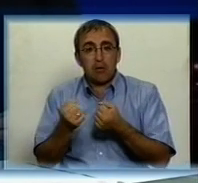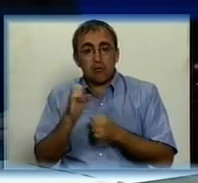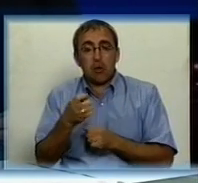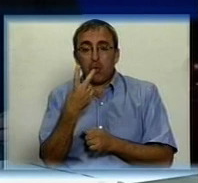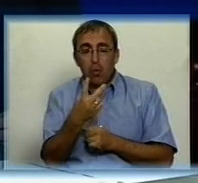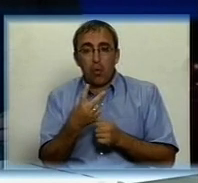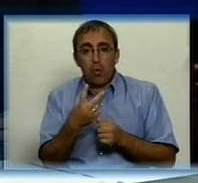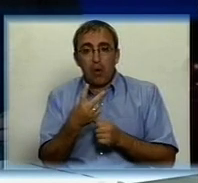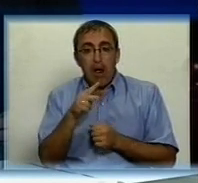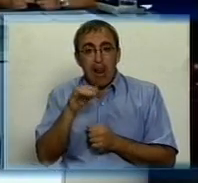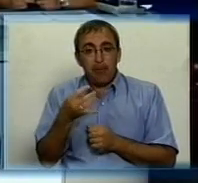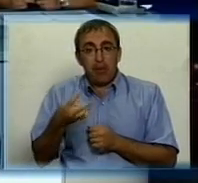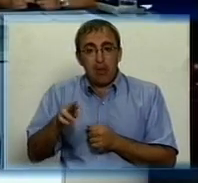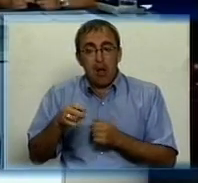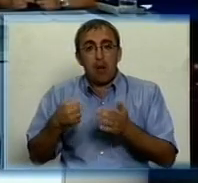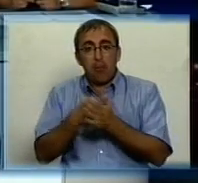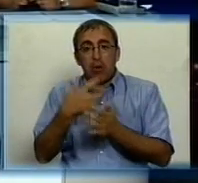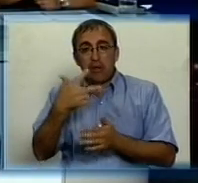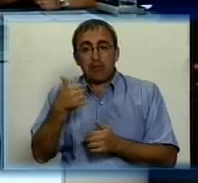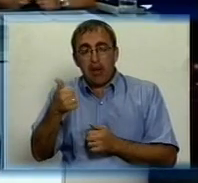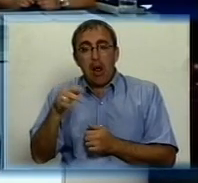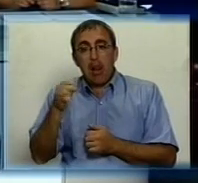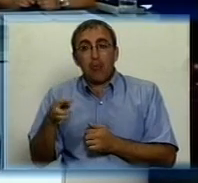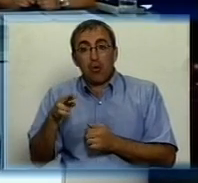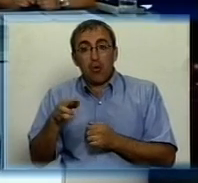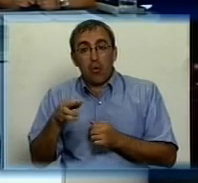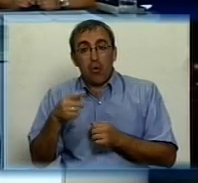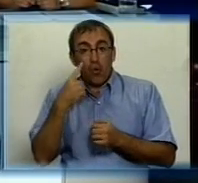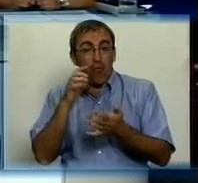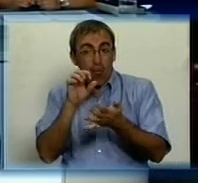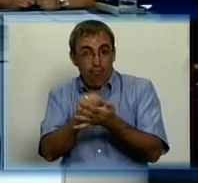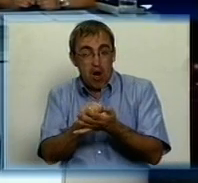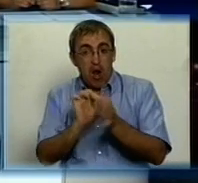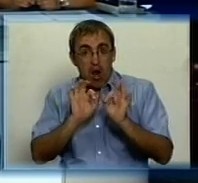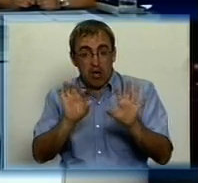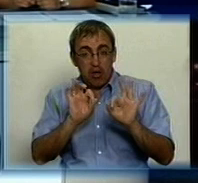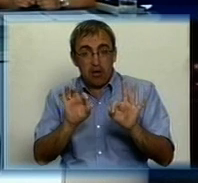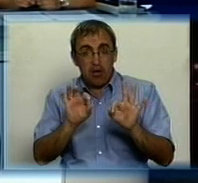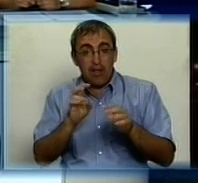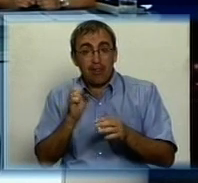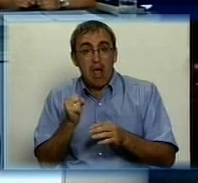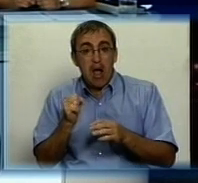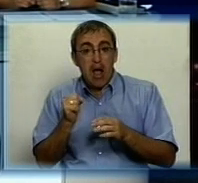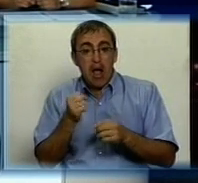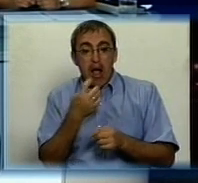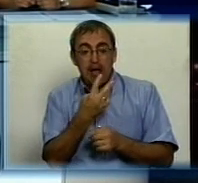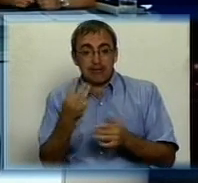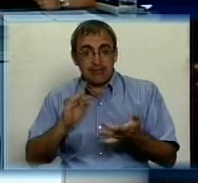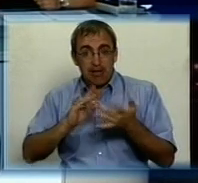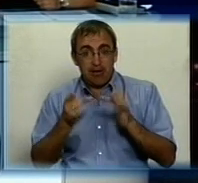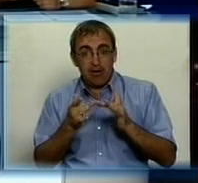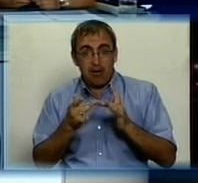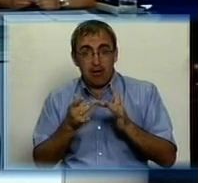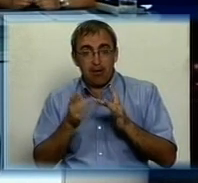-го липня по 31-го. До речі, зауважити, що на сайті, щоб